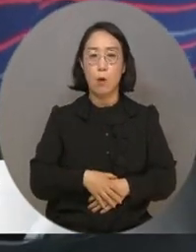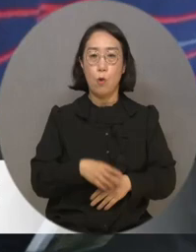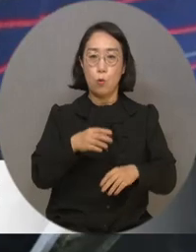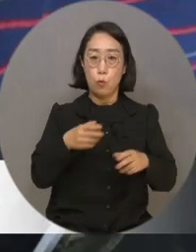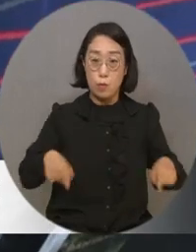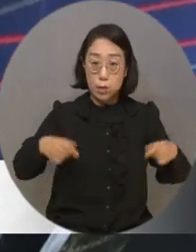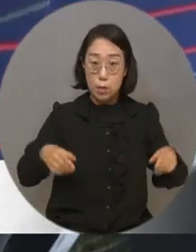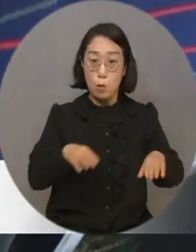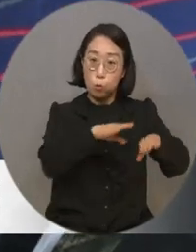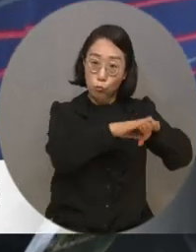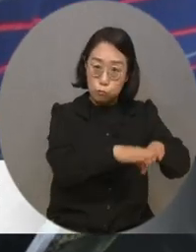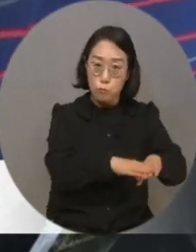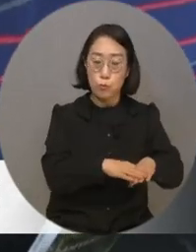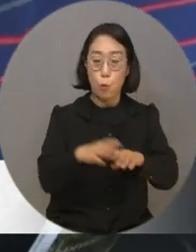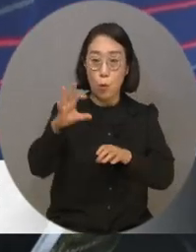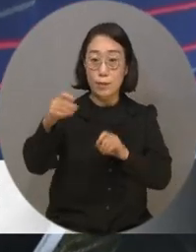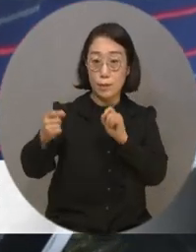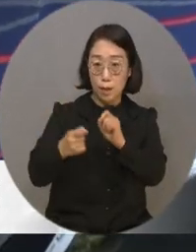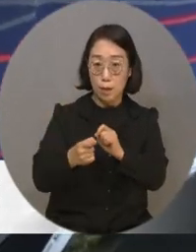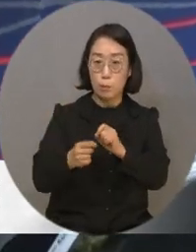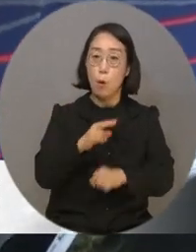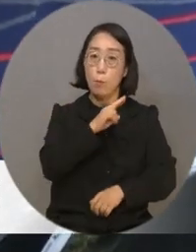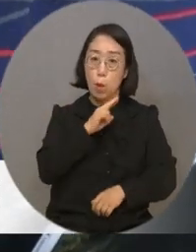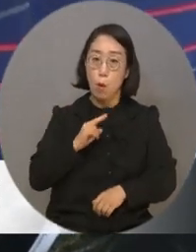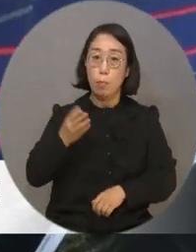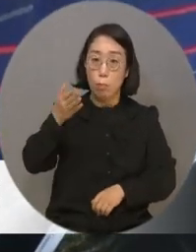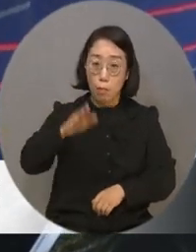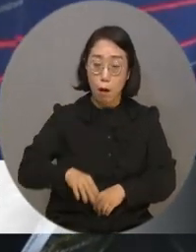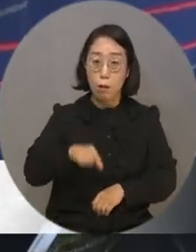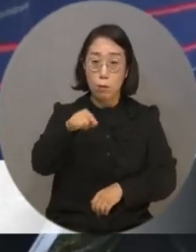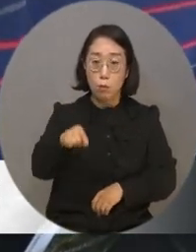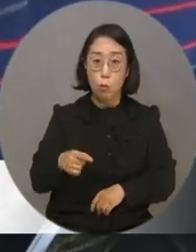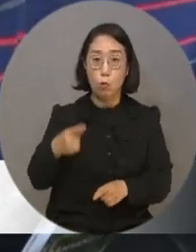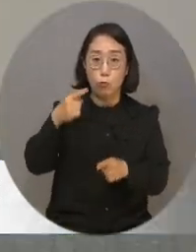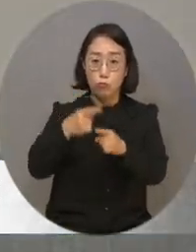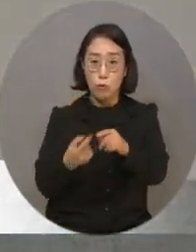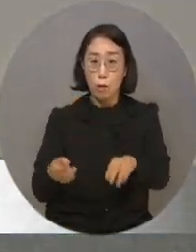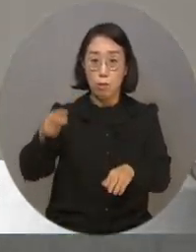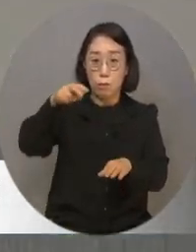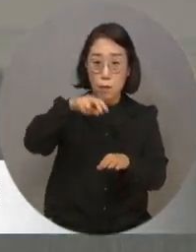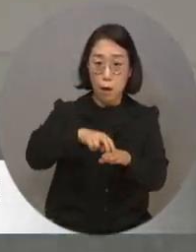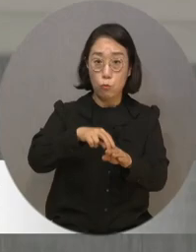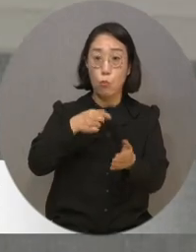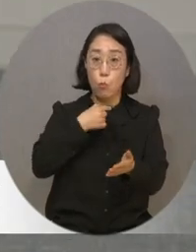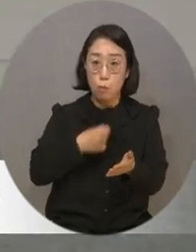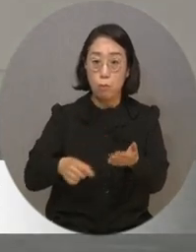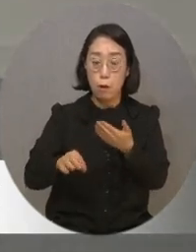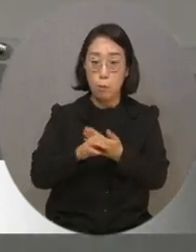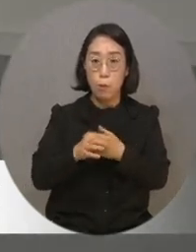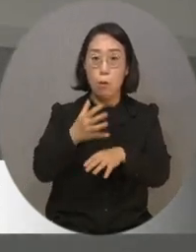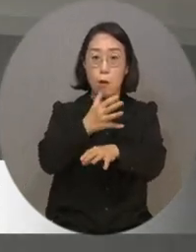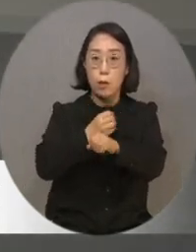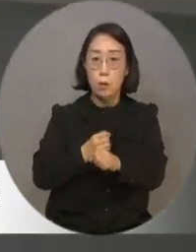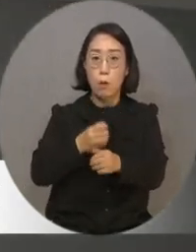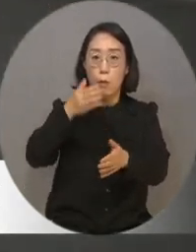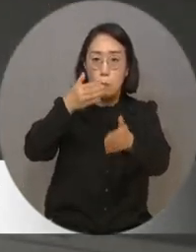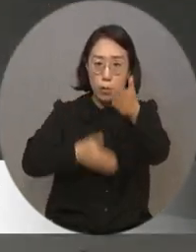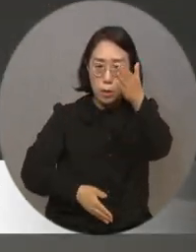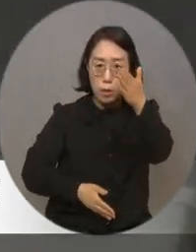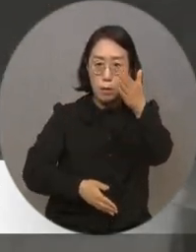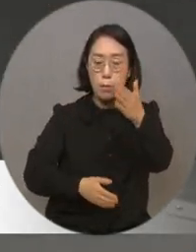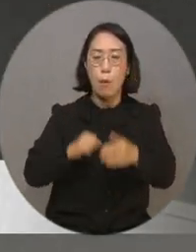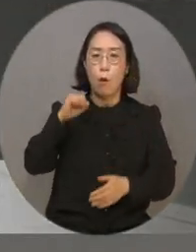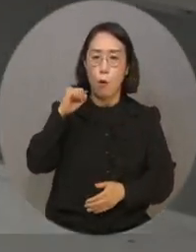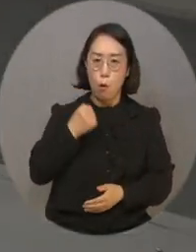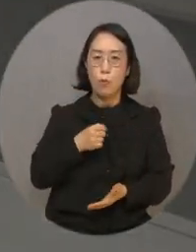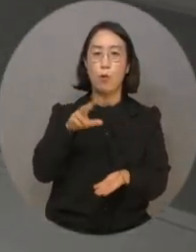장애인 화장실이 가까운데, 중간 지점에서 수동 휠체어 석에 탑승하고자 하는 장애인은 예매 기회조차 사라질 수 있다는